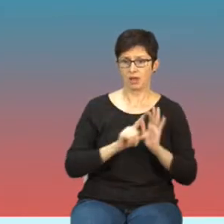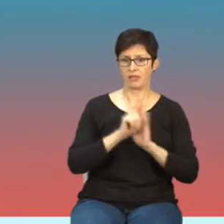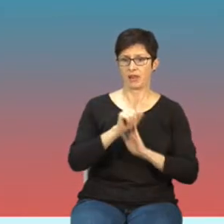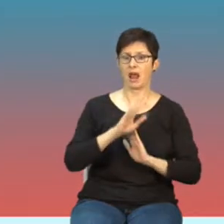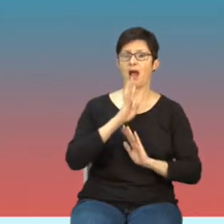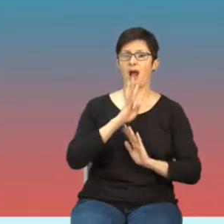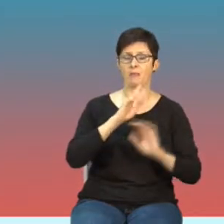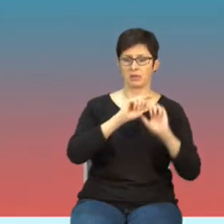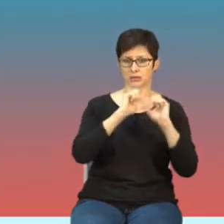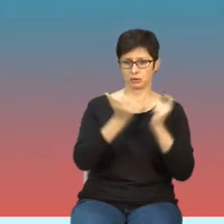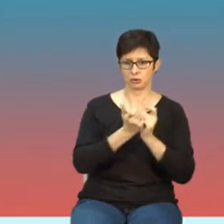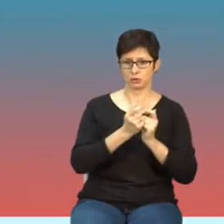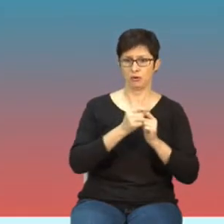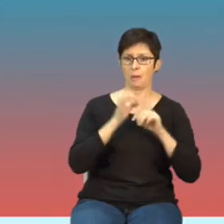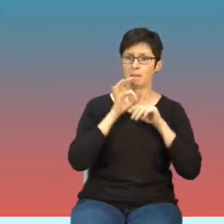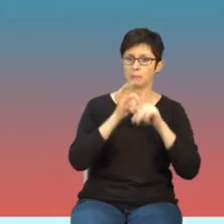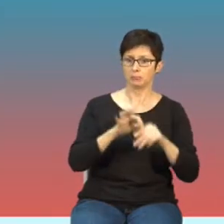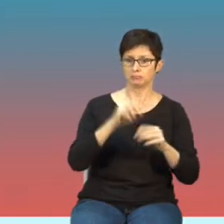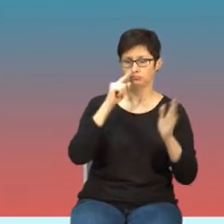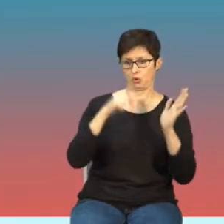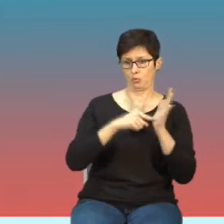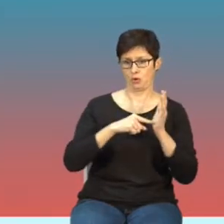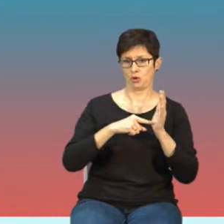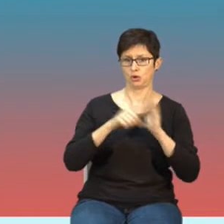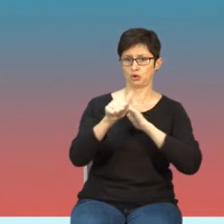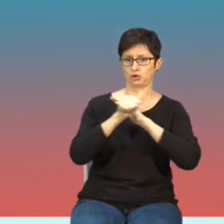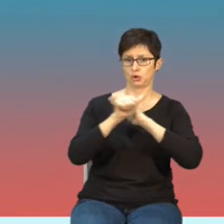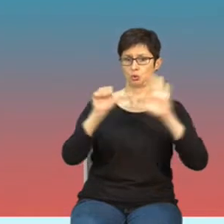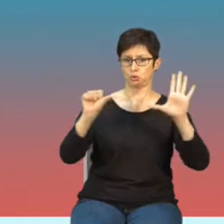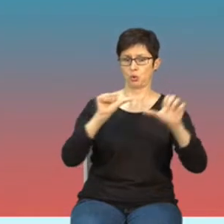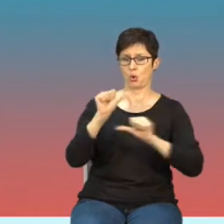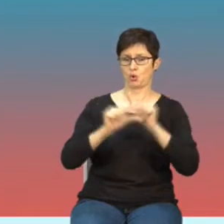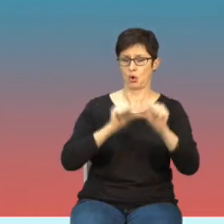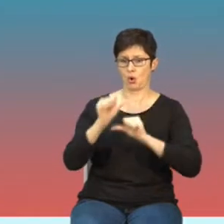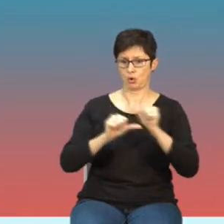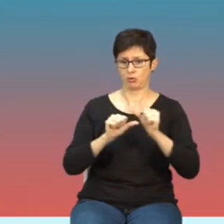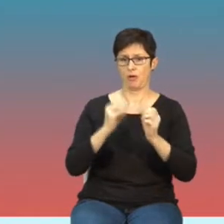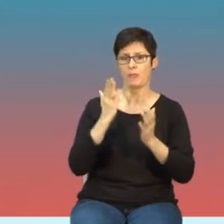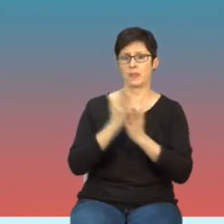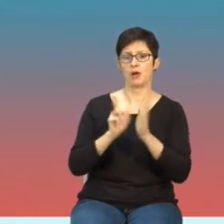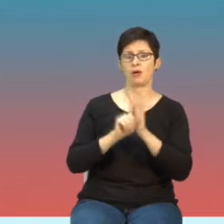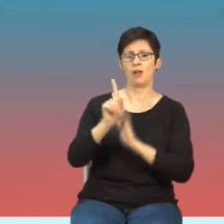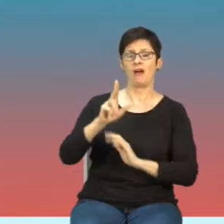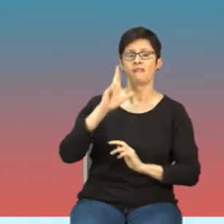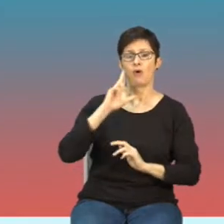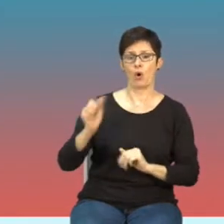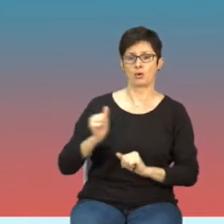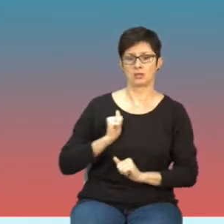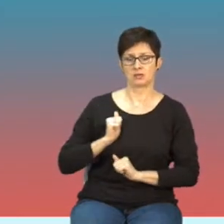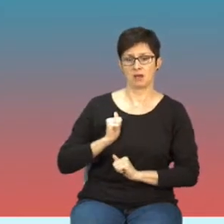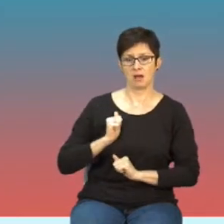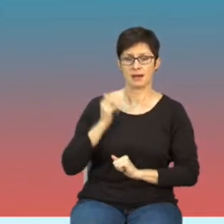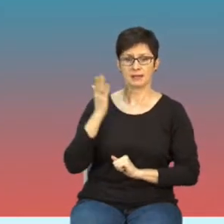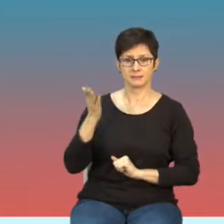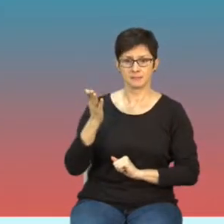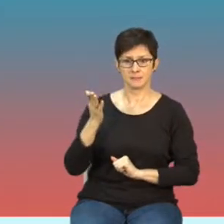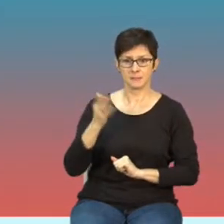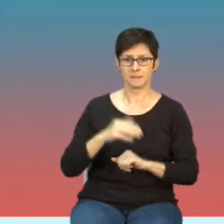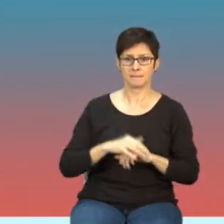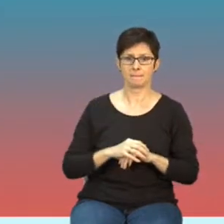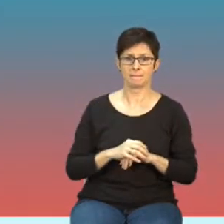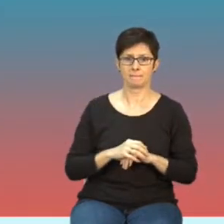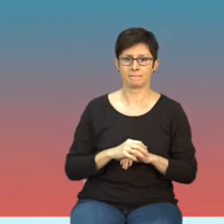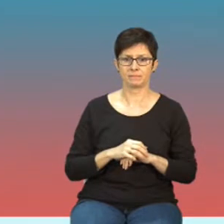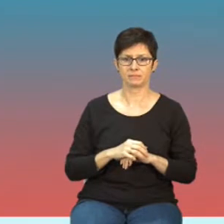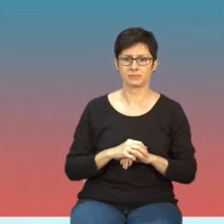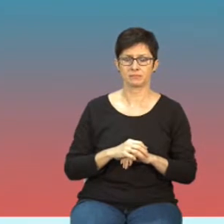wprowadzony dopiero w 66 roku dla wojska zresztą przez American Standards